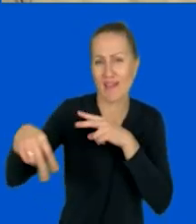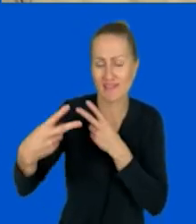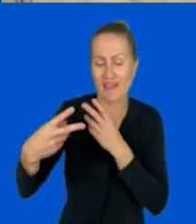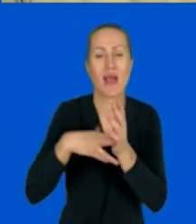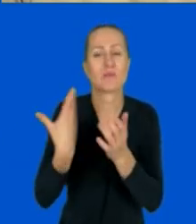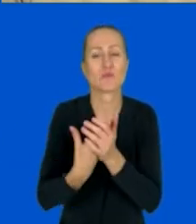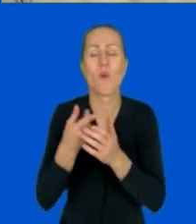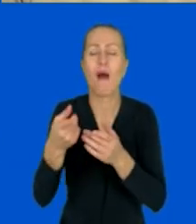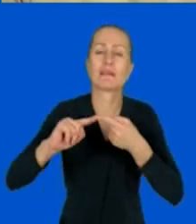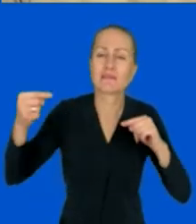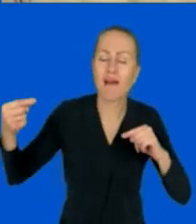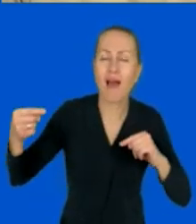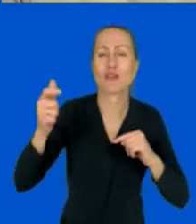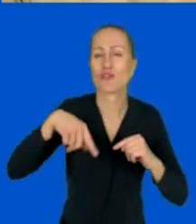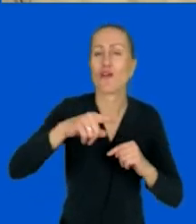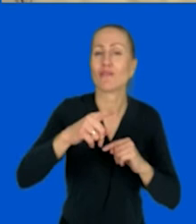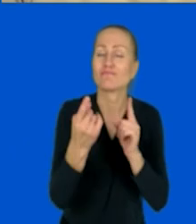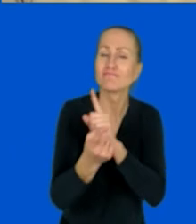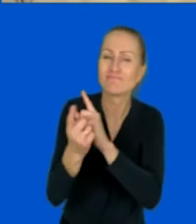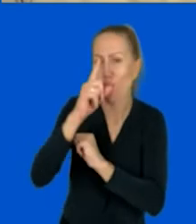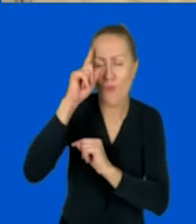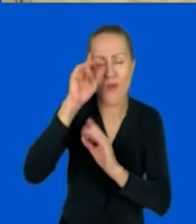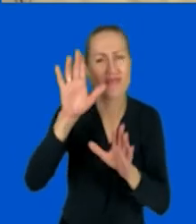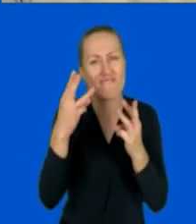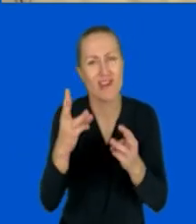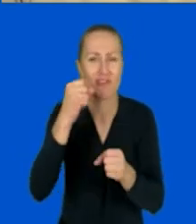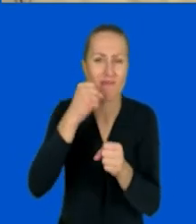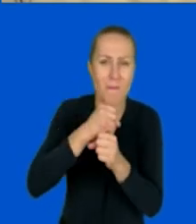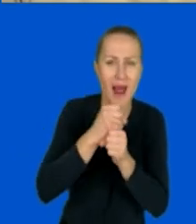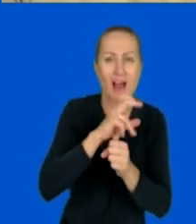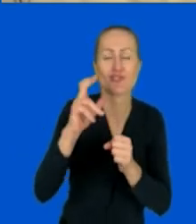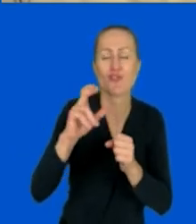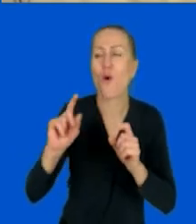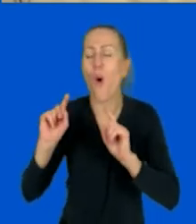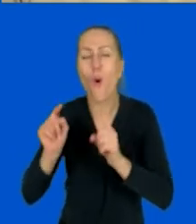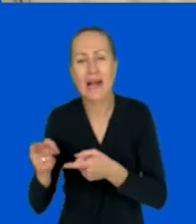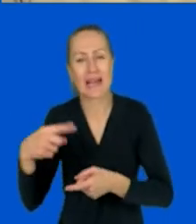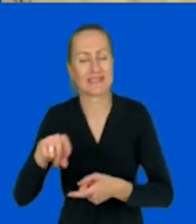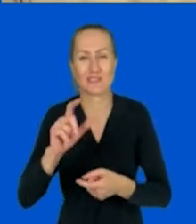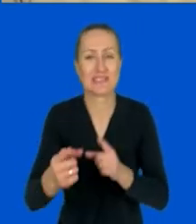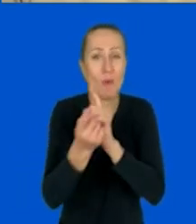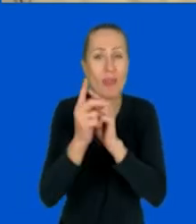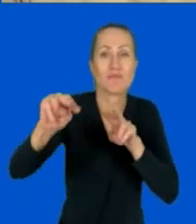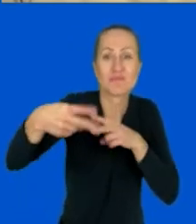spotykacie się z ludźmi, niezależnie czy to w pracy, czy w organizacji, czy po prostu